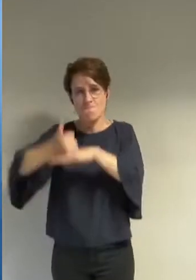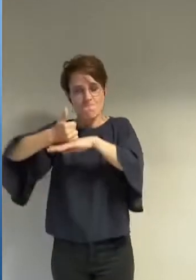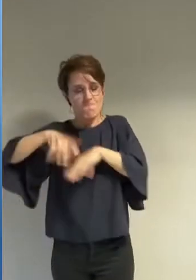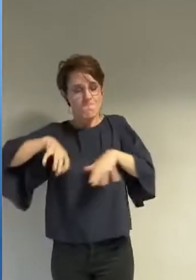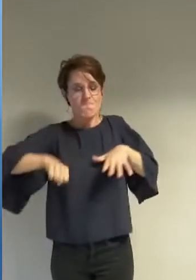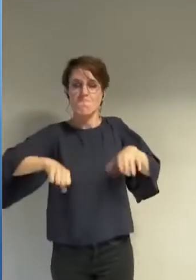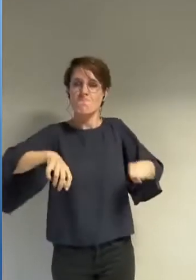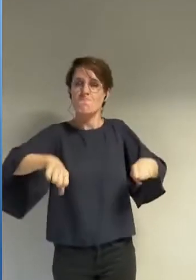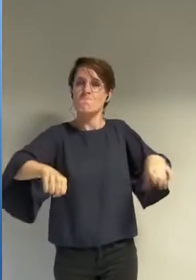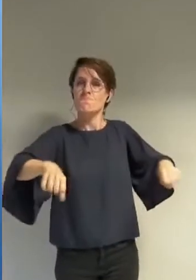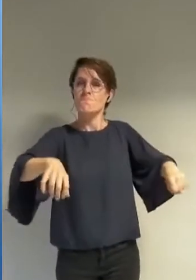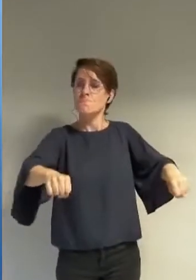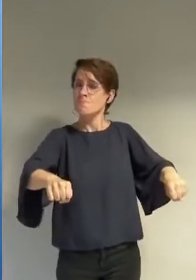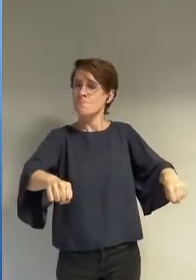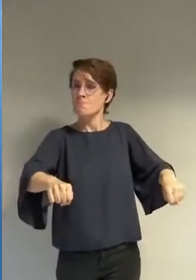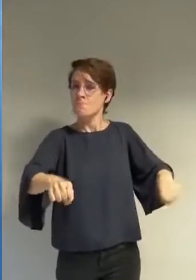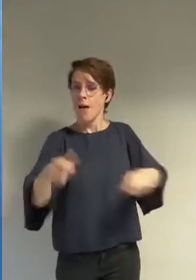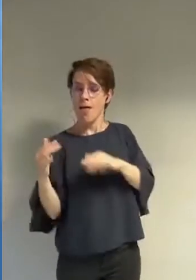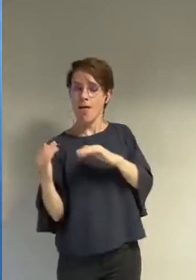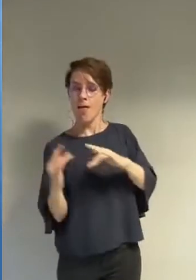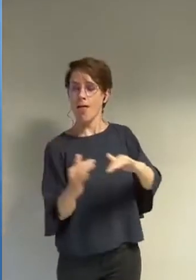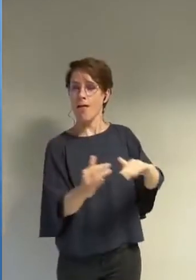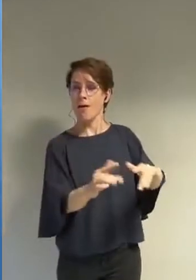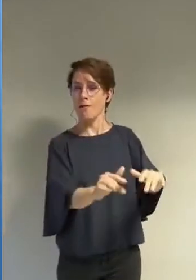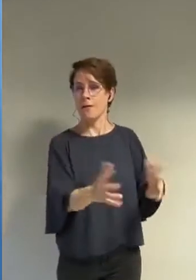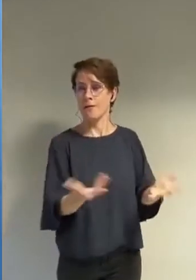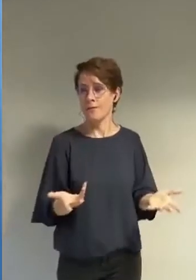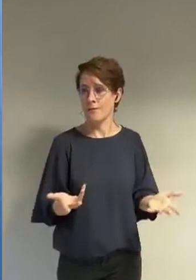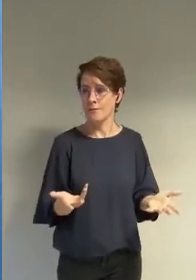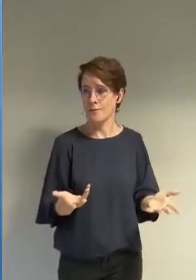pas nous interroger aussi